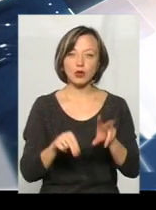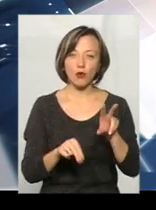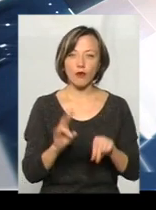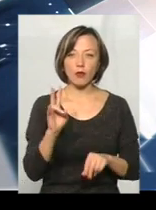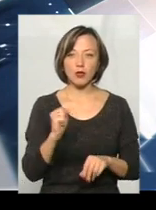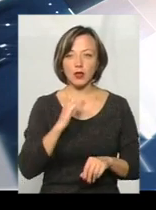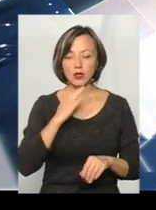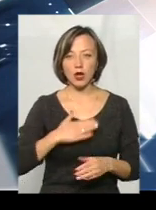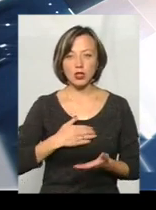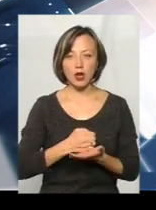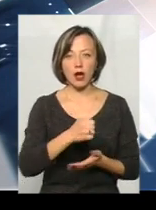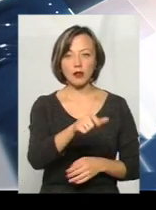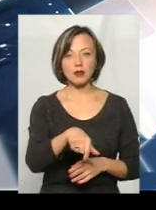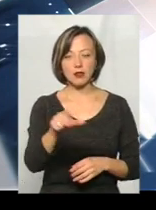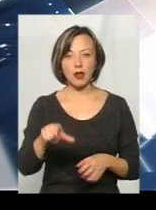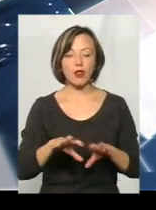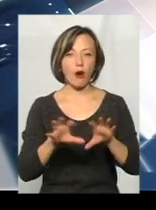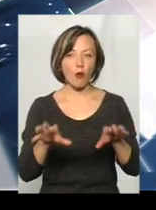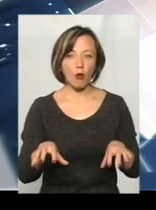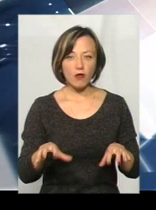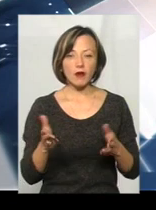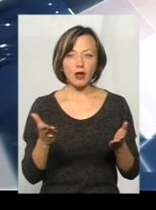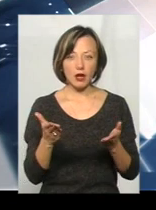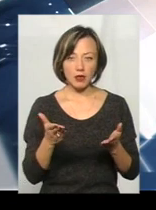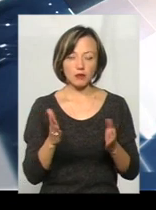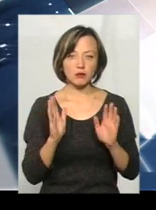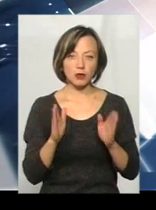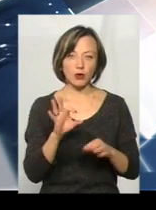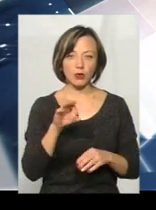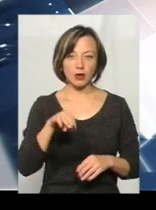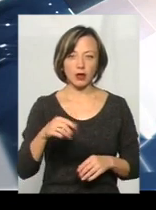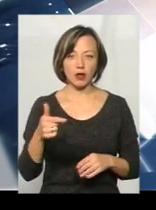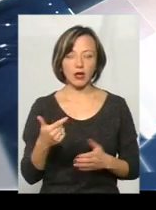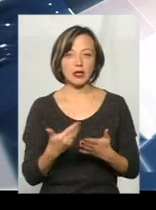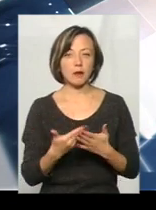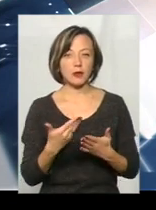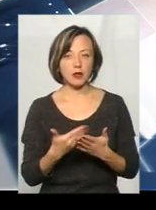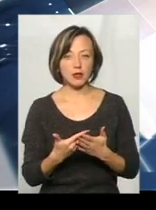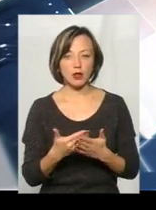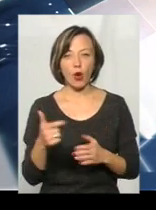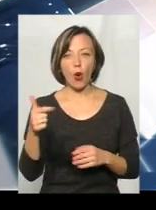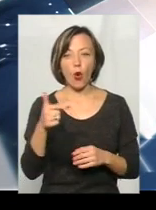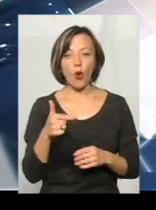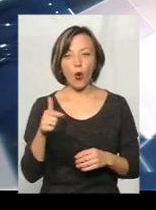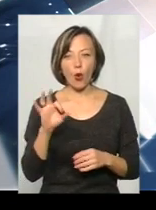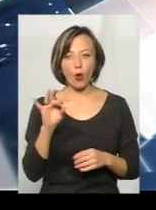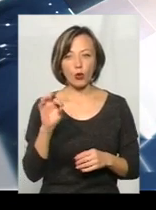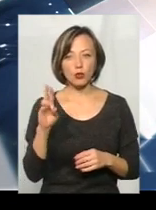наших кандидатів на голови, які підуть на голови ОТГ. Наприклад, городок – це